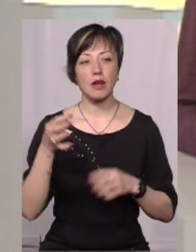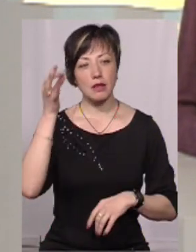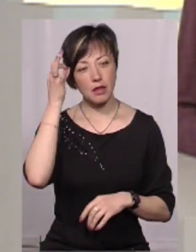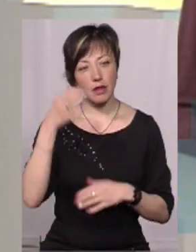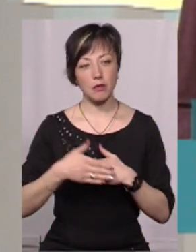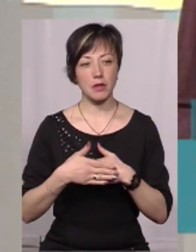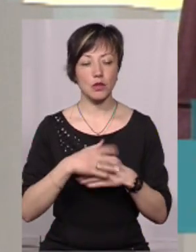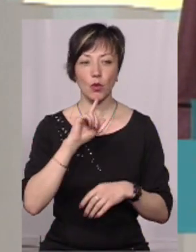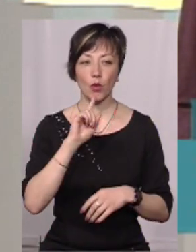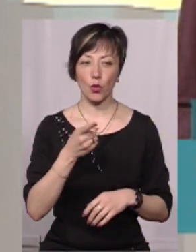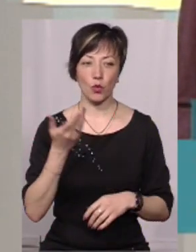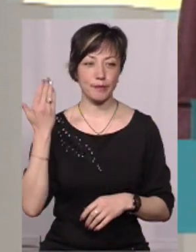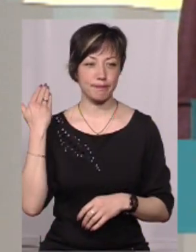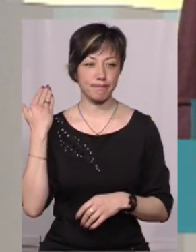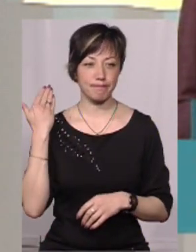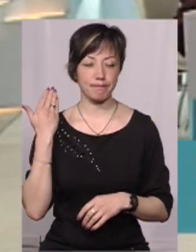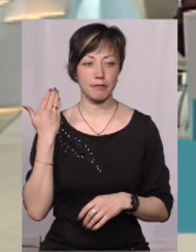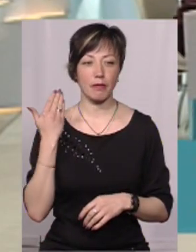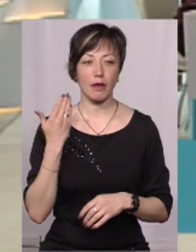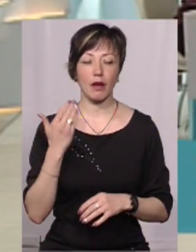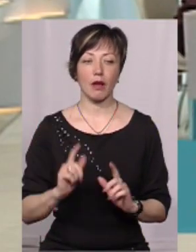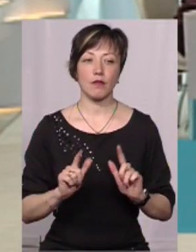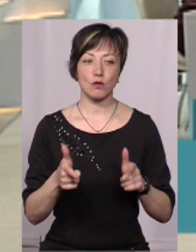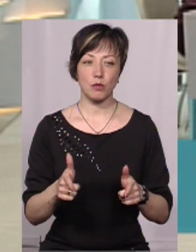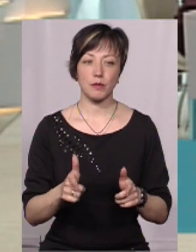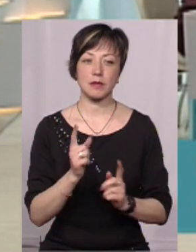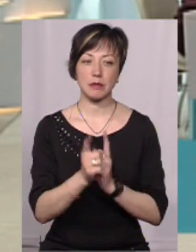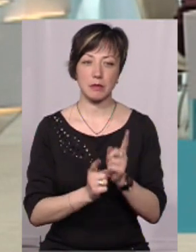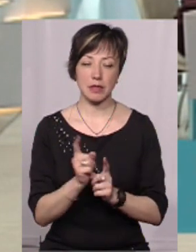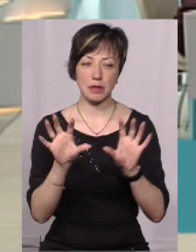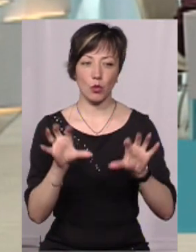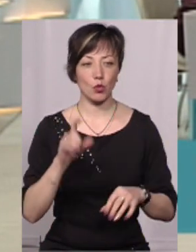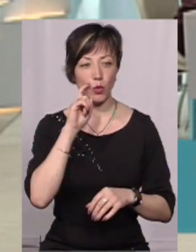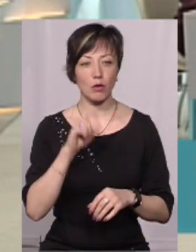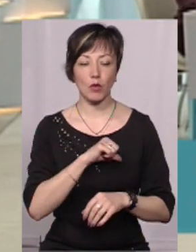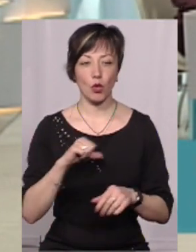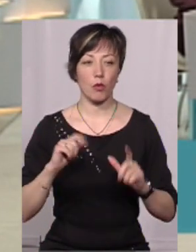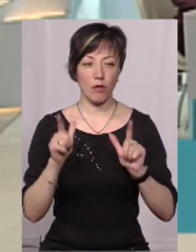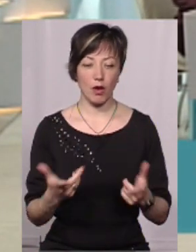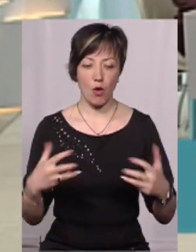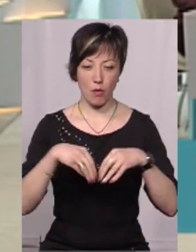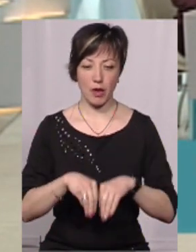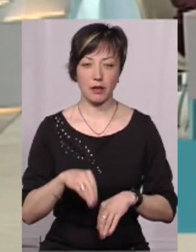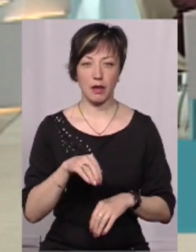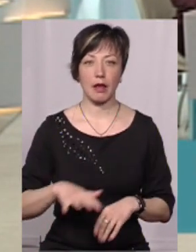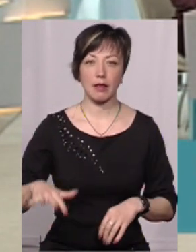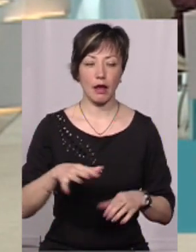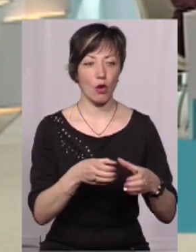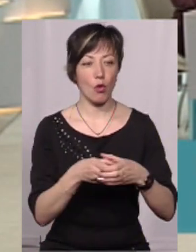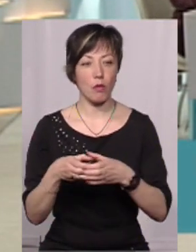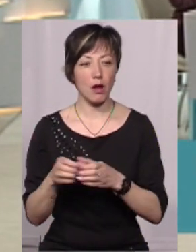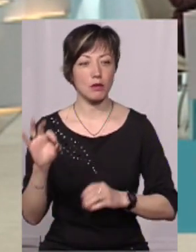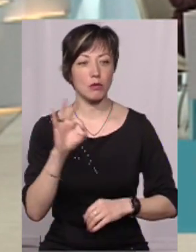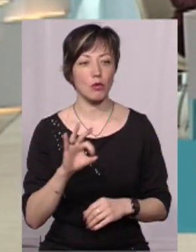Нагадаю, близько року тому чинності набрали зміни до закону України про добровільне об'єднання тергромат, а саме